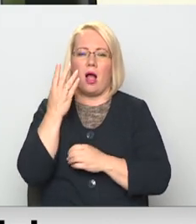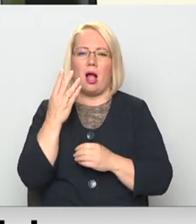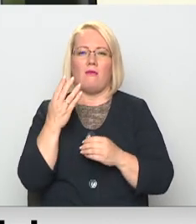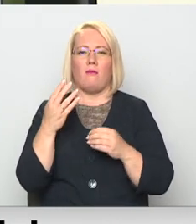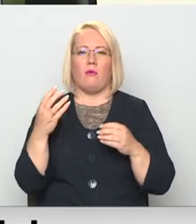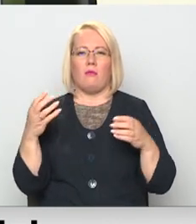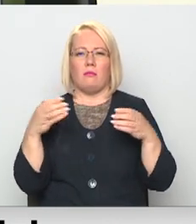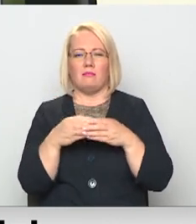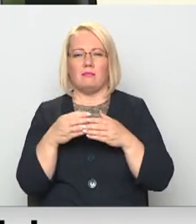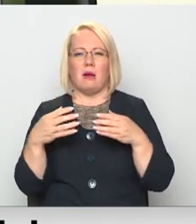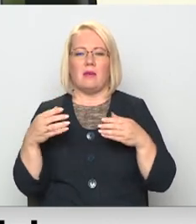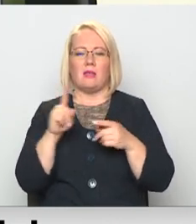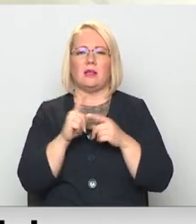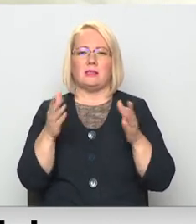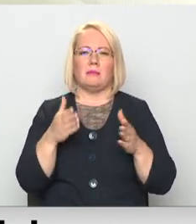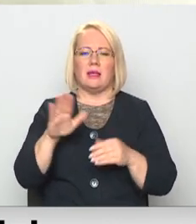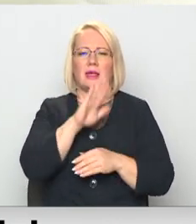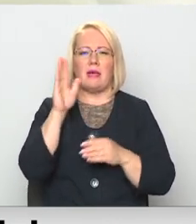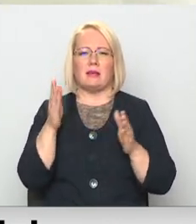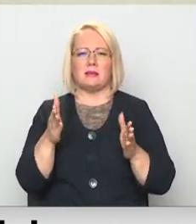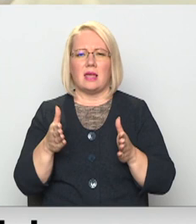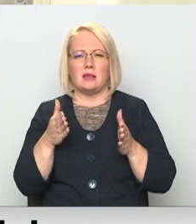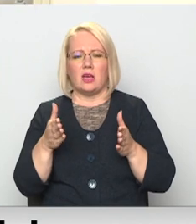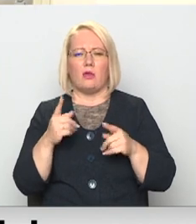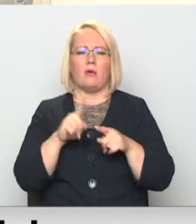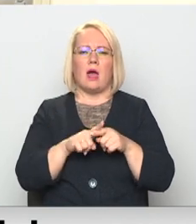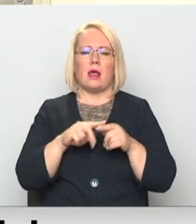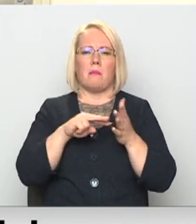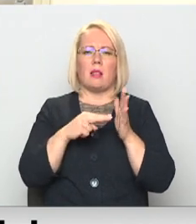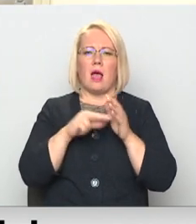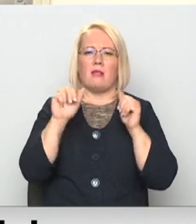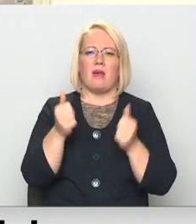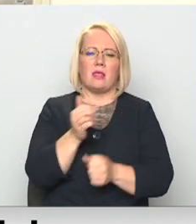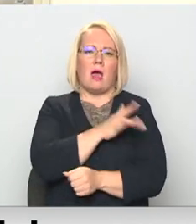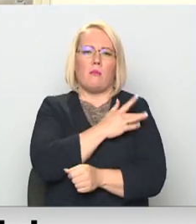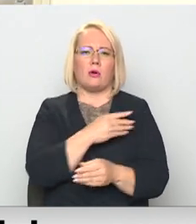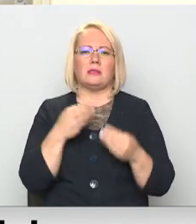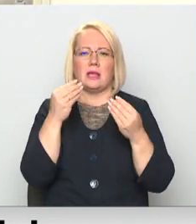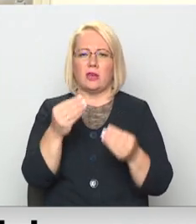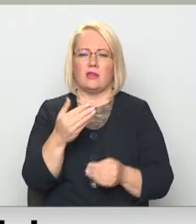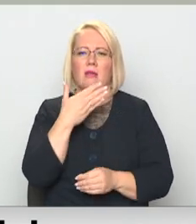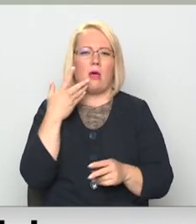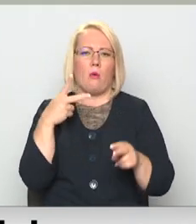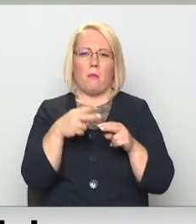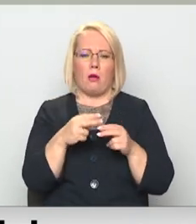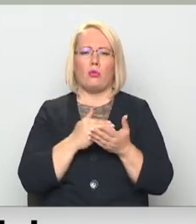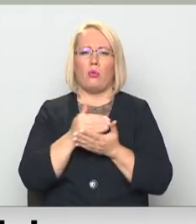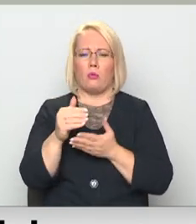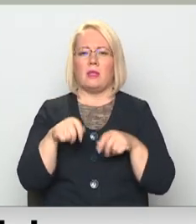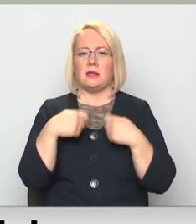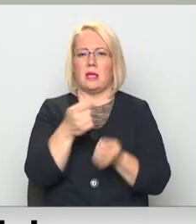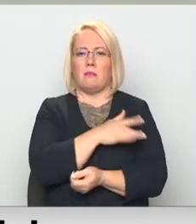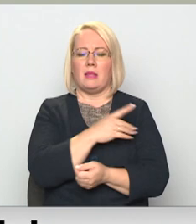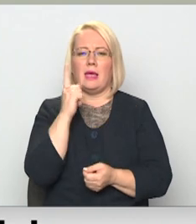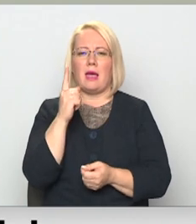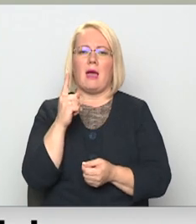medicīnas centrā dienas stacionāra, kā arī plāna veida veselības aprūpes pakalpomasniekšana nav pārtraukta. Ierobežota ir vien